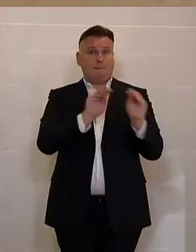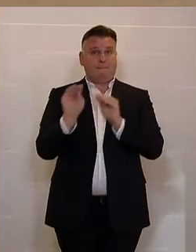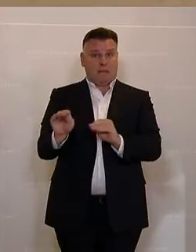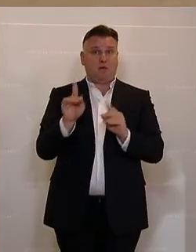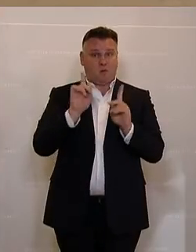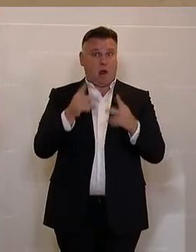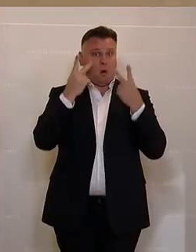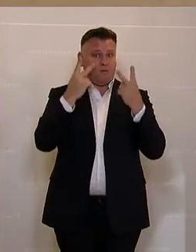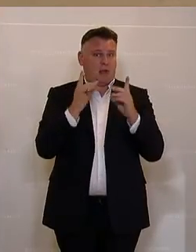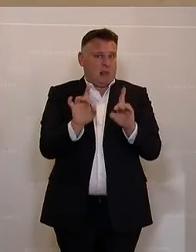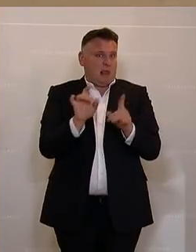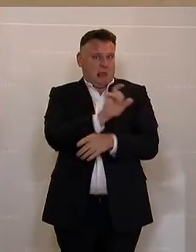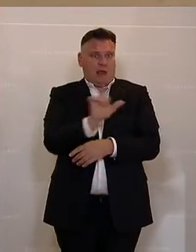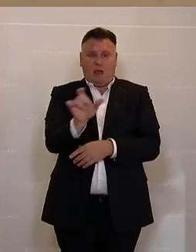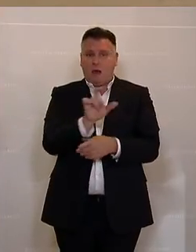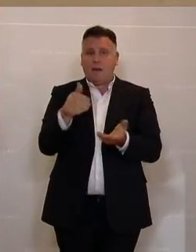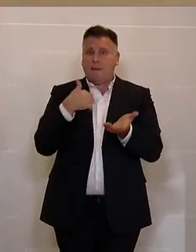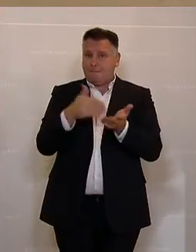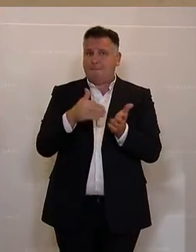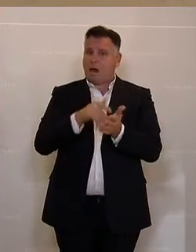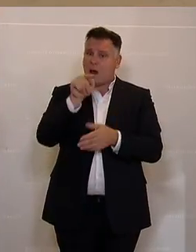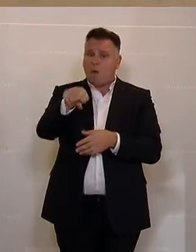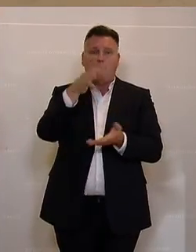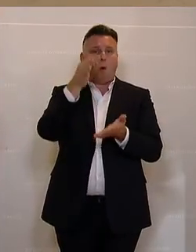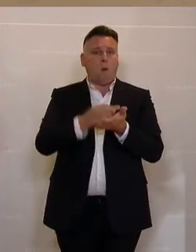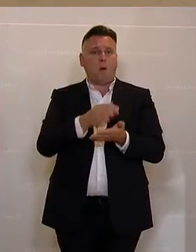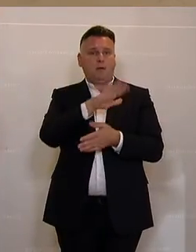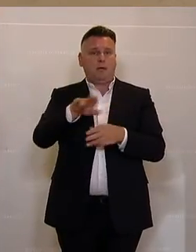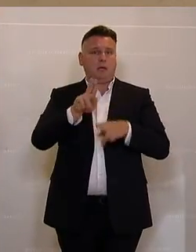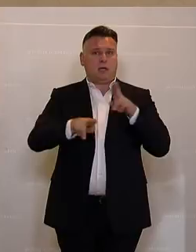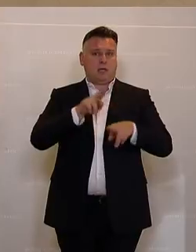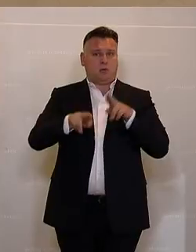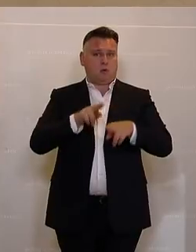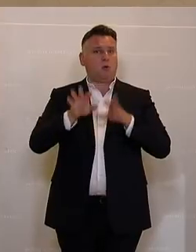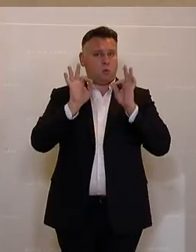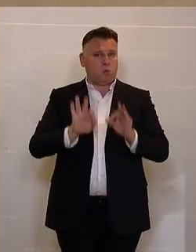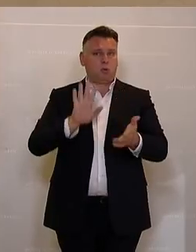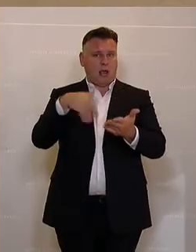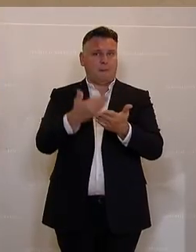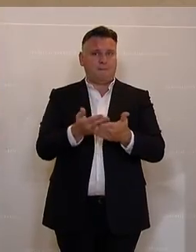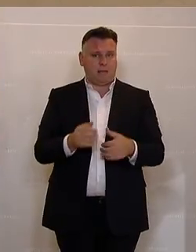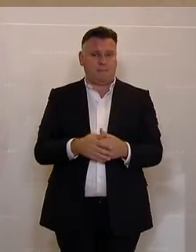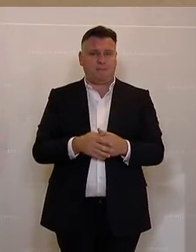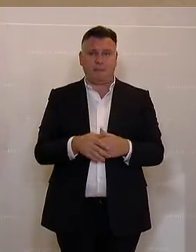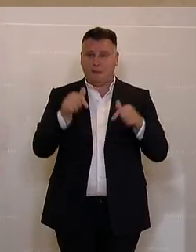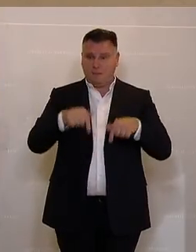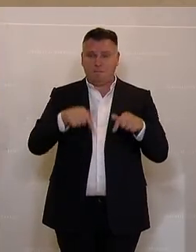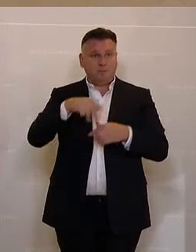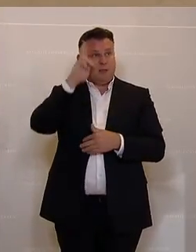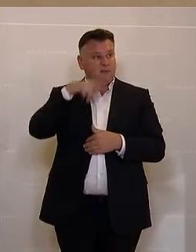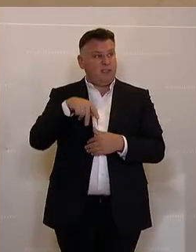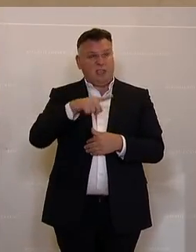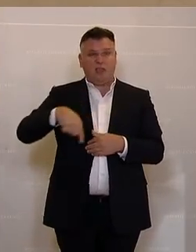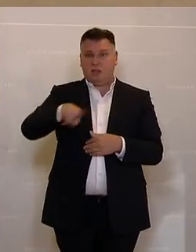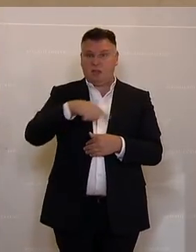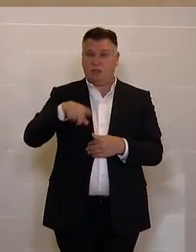Wirklichkeit das Nadelöhr, damit wir vor Ort dementsprechend Kinderbetreuung anbieten können. Und nicht einmal in Wien schaffen sie ja,